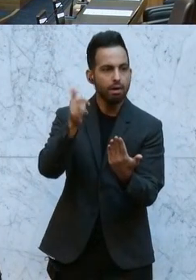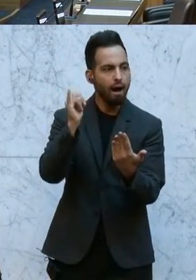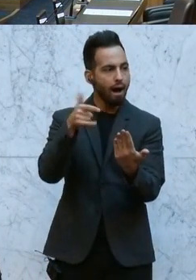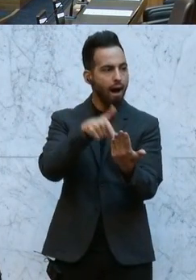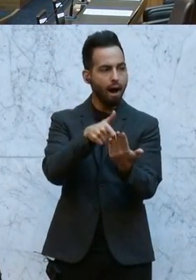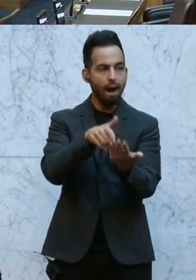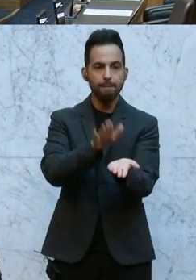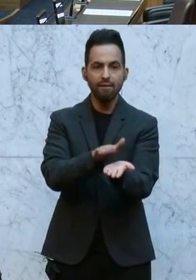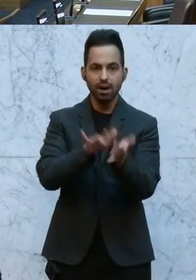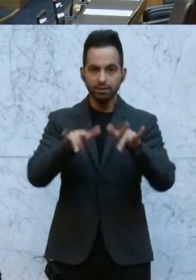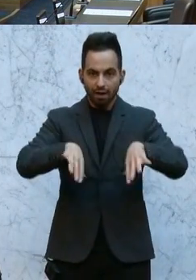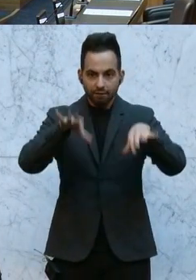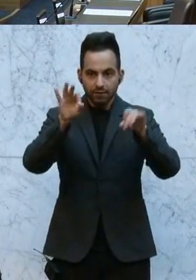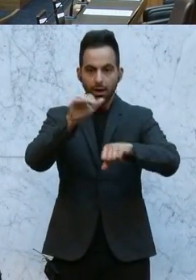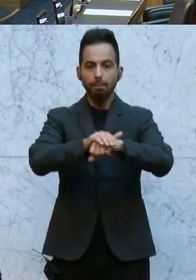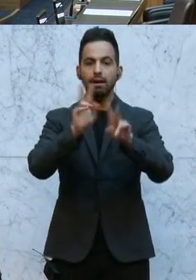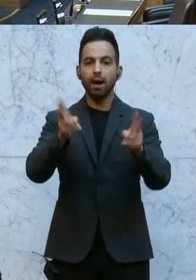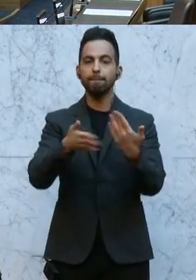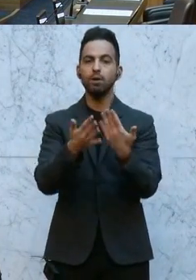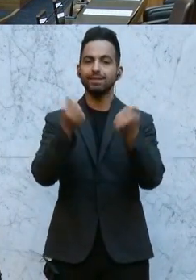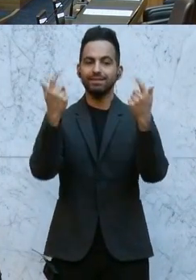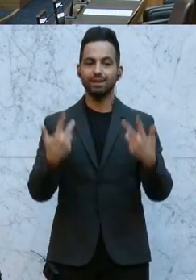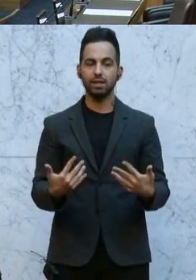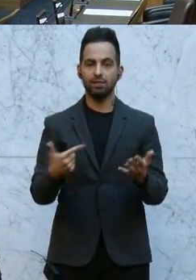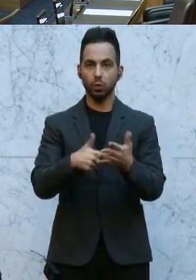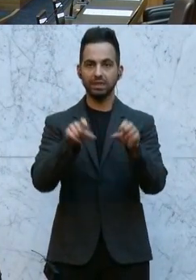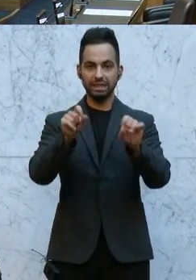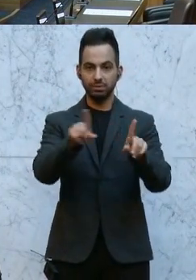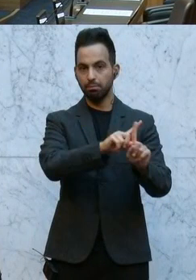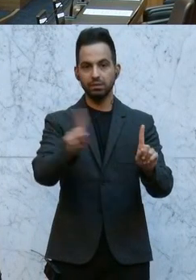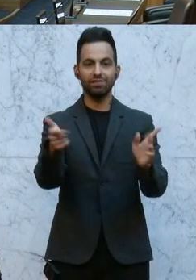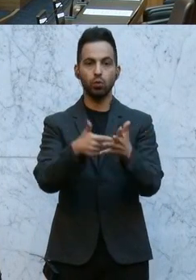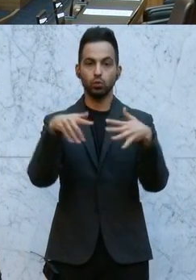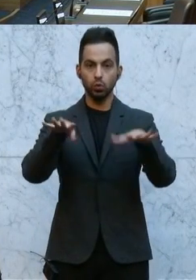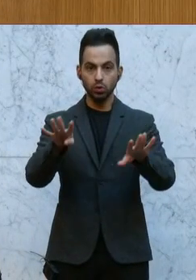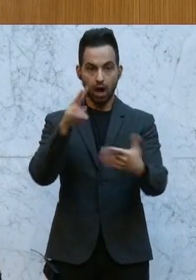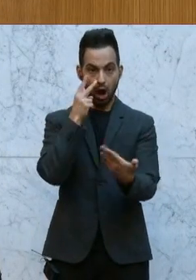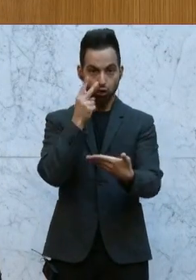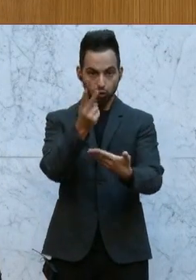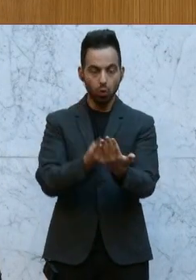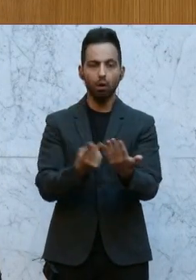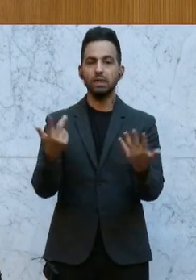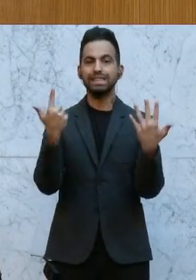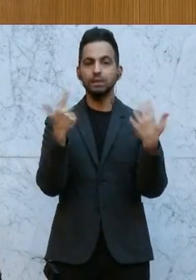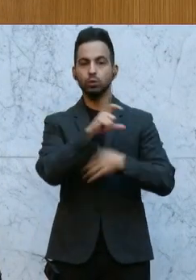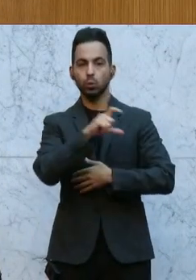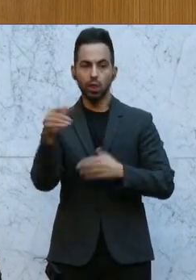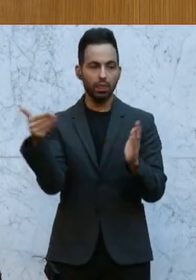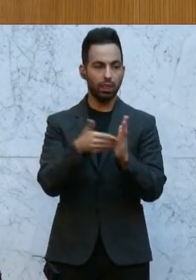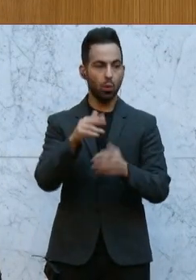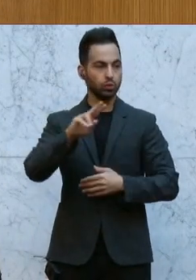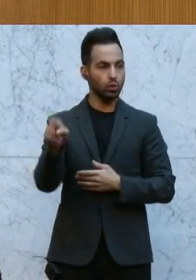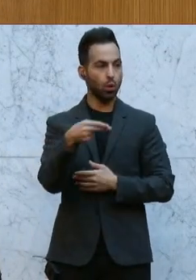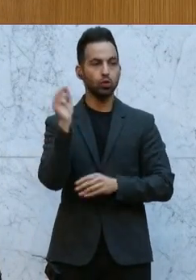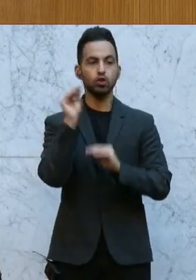beispielsweise, finde ich, wenn man sich allein die Zahlen von 2017 bis 2019 anschaut, wo 700.000 Euro Spenden